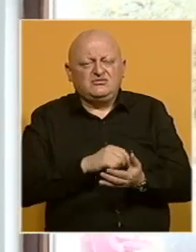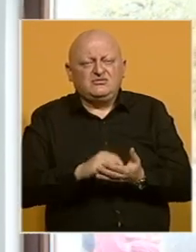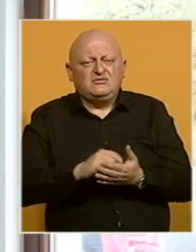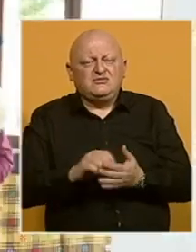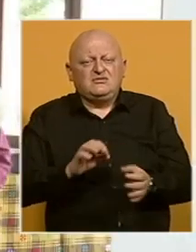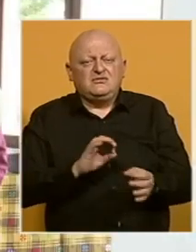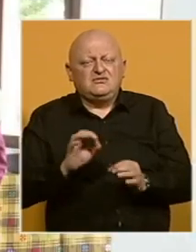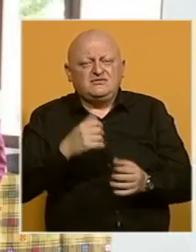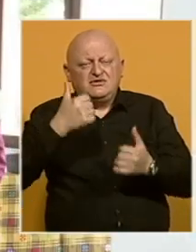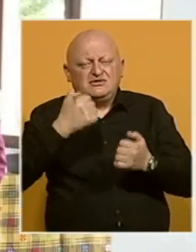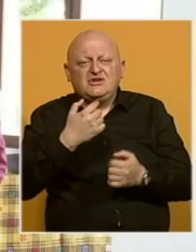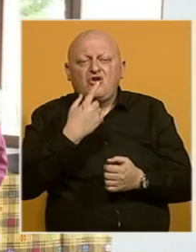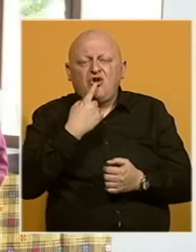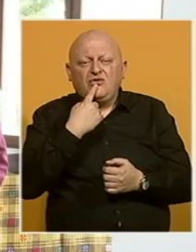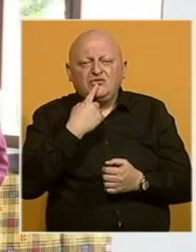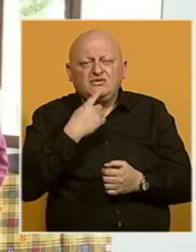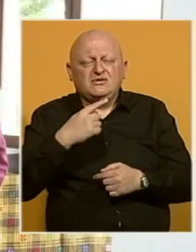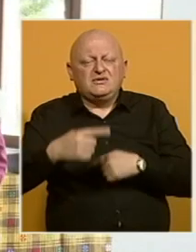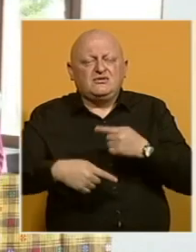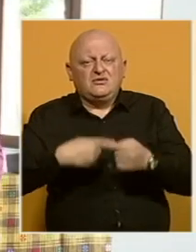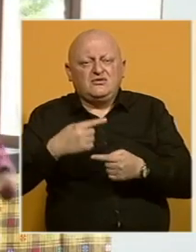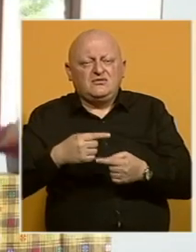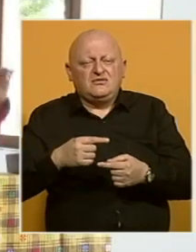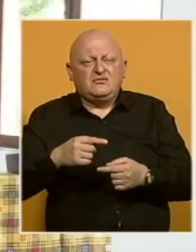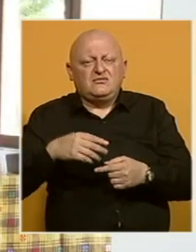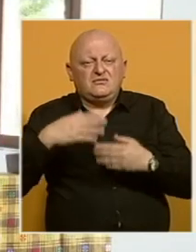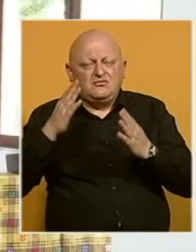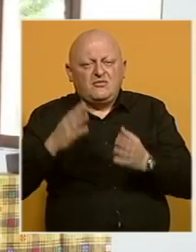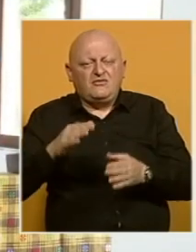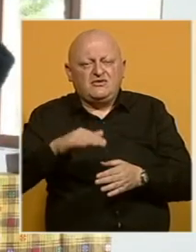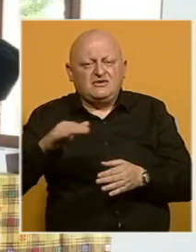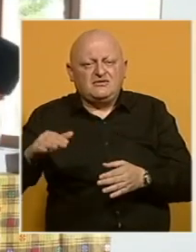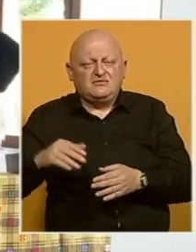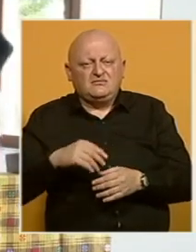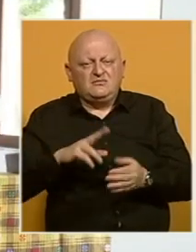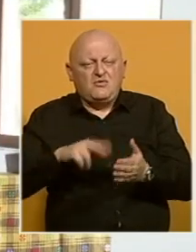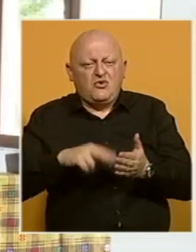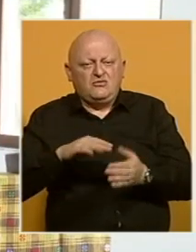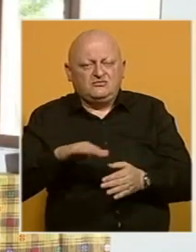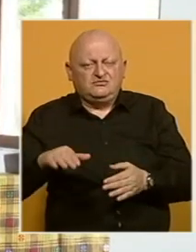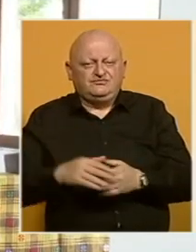svježim i slikovitim jezikom, a generacijama je oboji o djetinstvo sljezovom bojom.